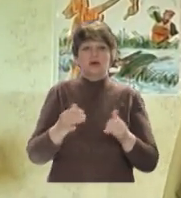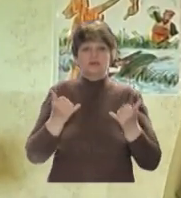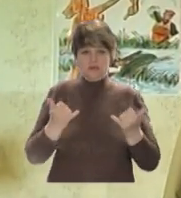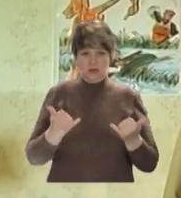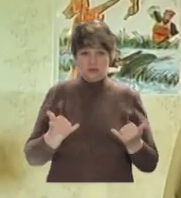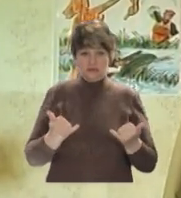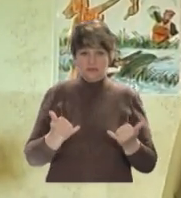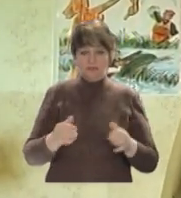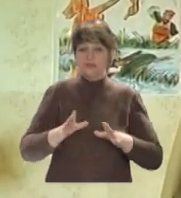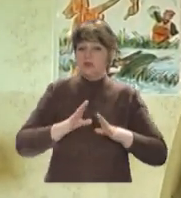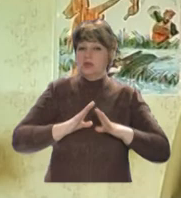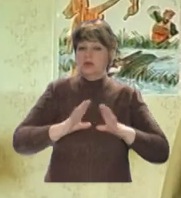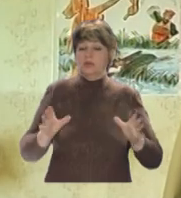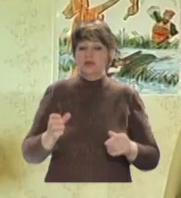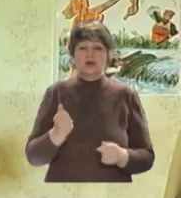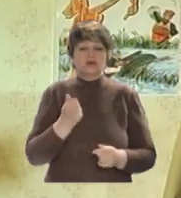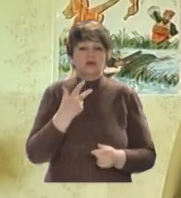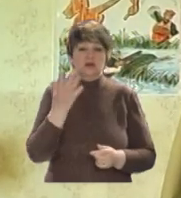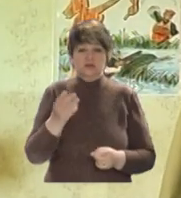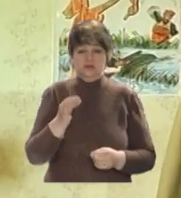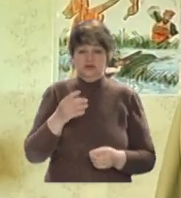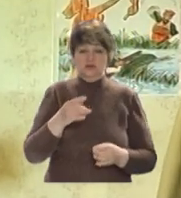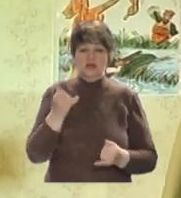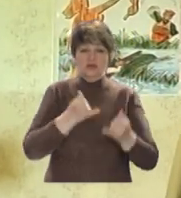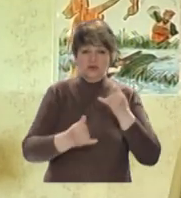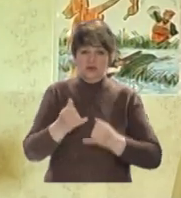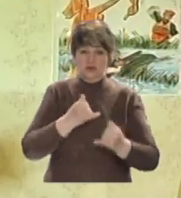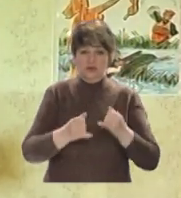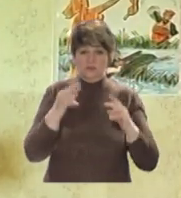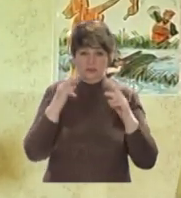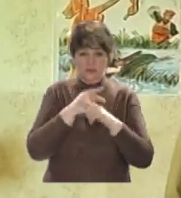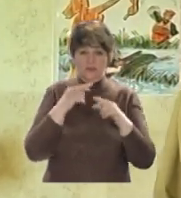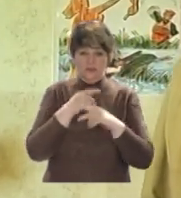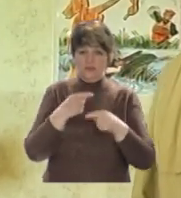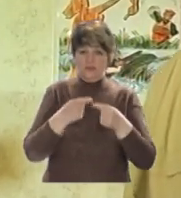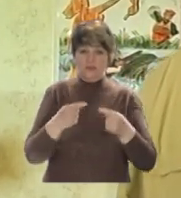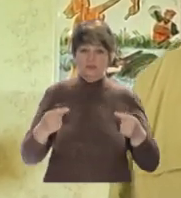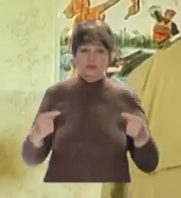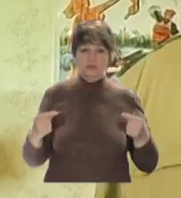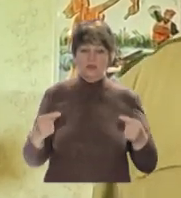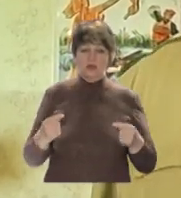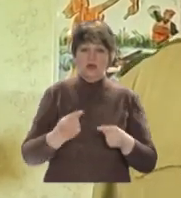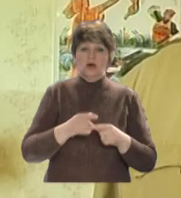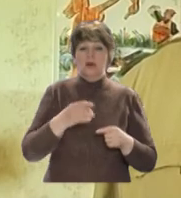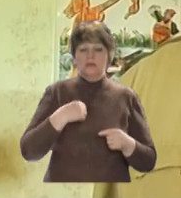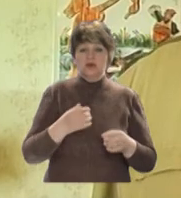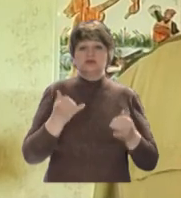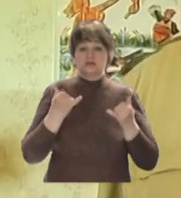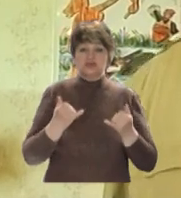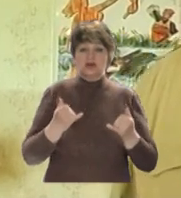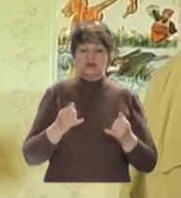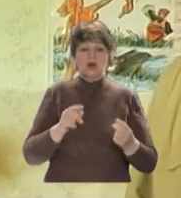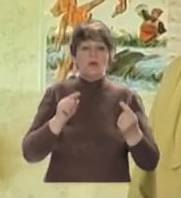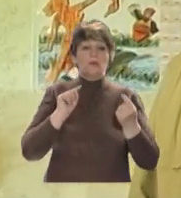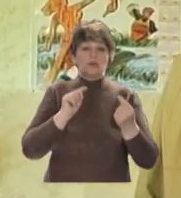оце зараз. Не було такої кількості ядохімікатів, широкозахватних агрегатів. Ну, з круками ведемо